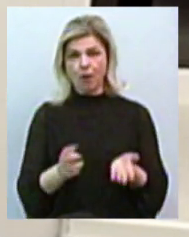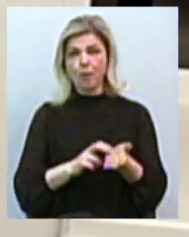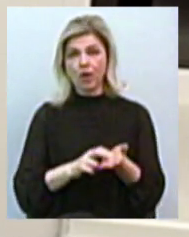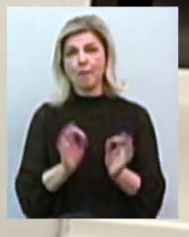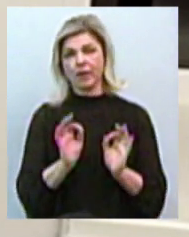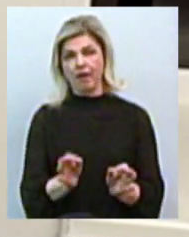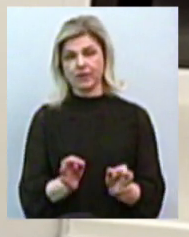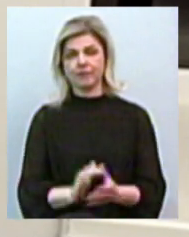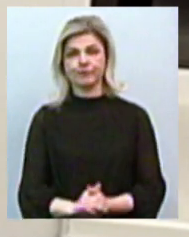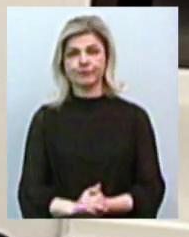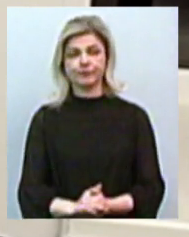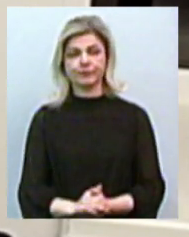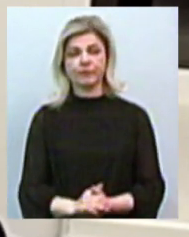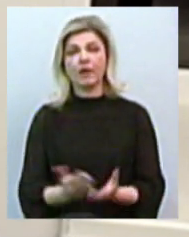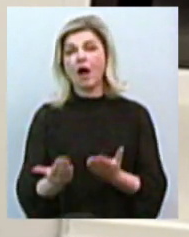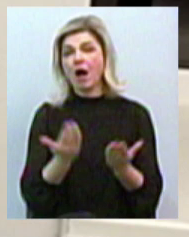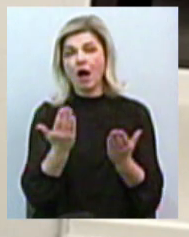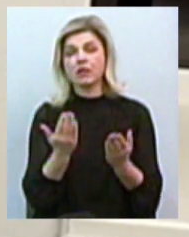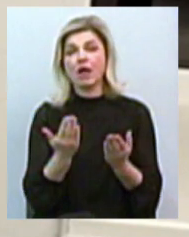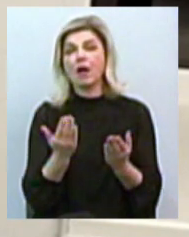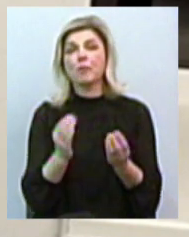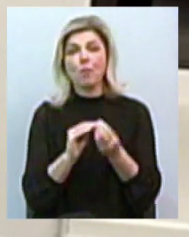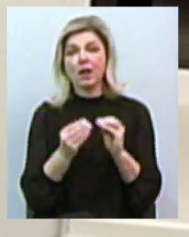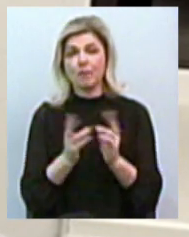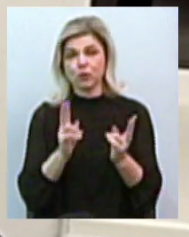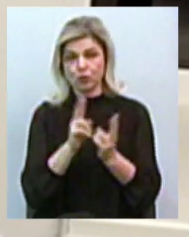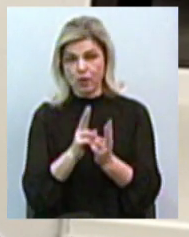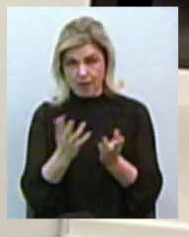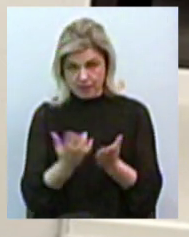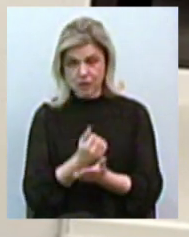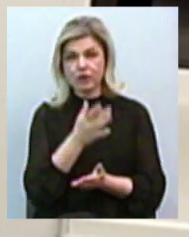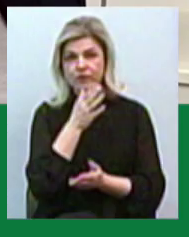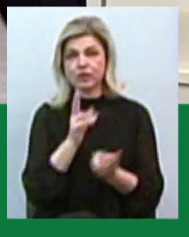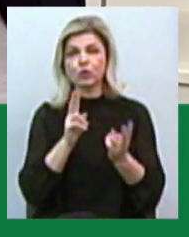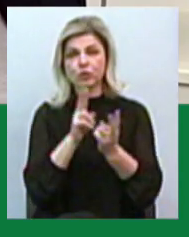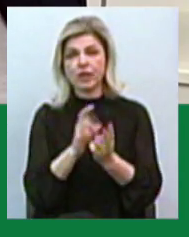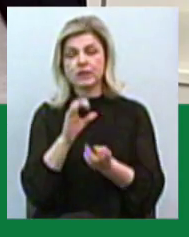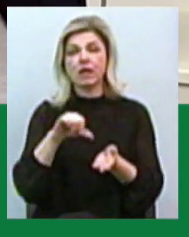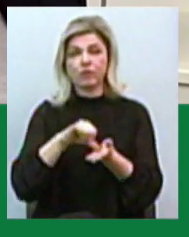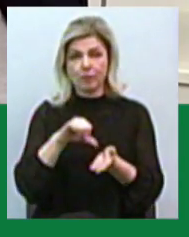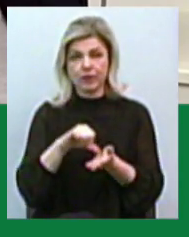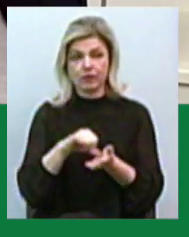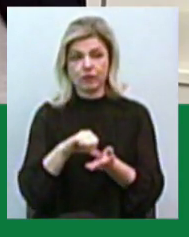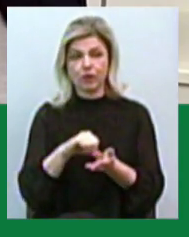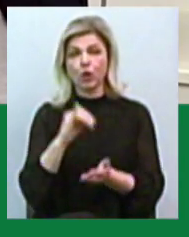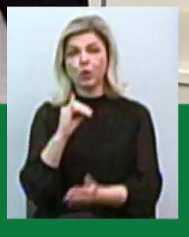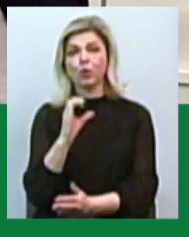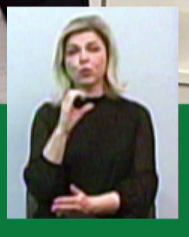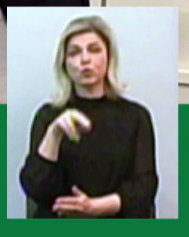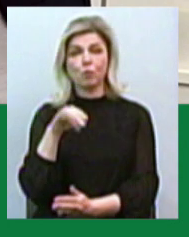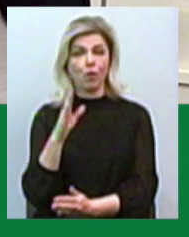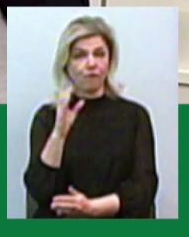правди. Ну яка ж проблема, зустрітися. Знайшли ж час зустрітися з представником Юсуфова.